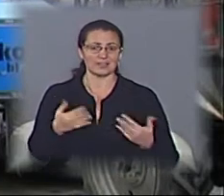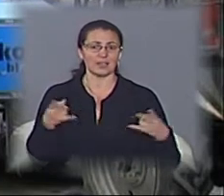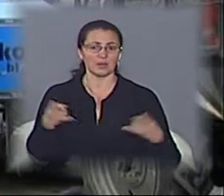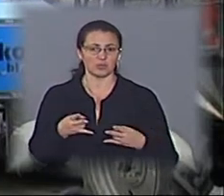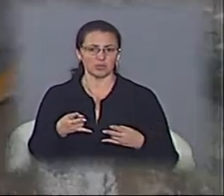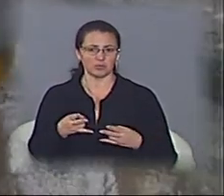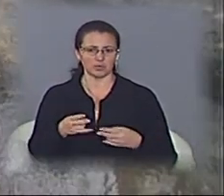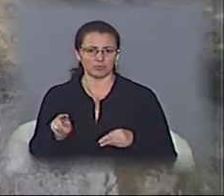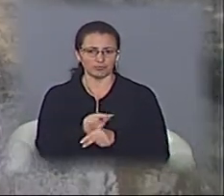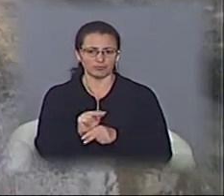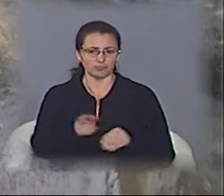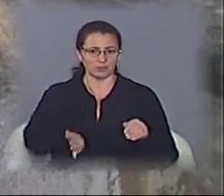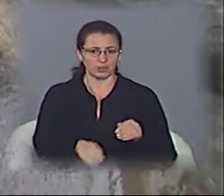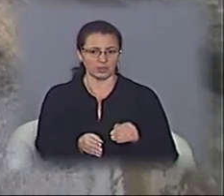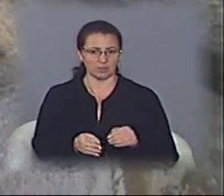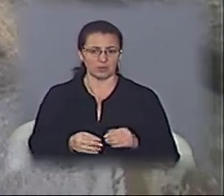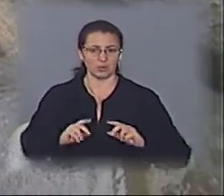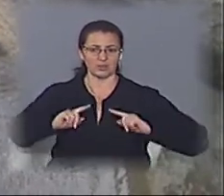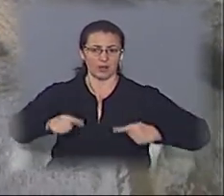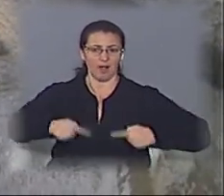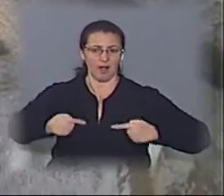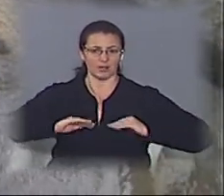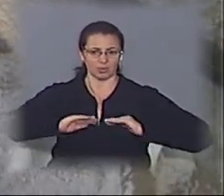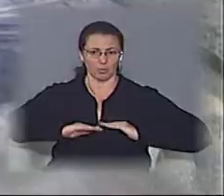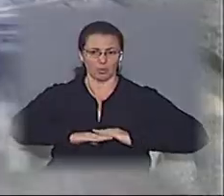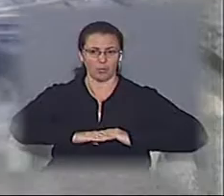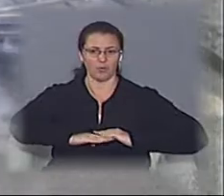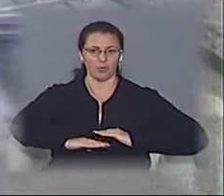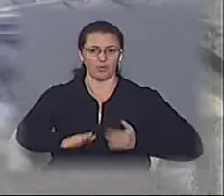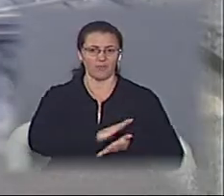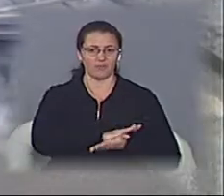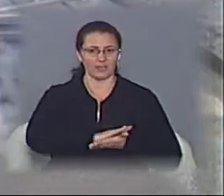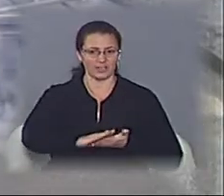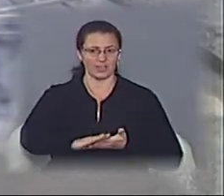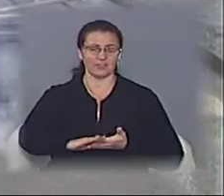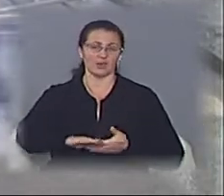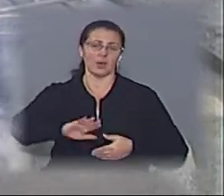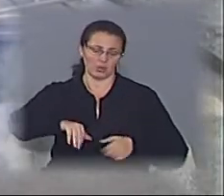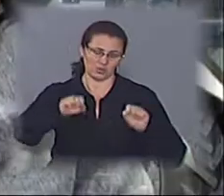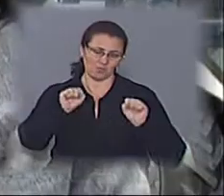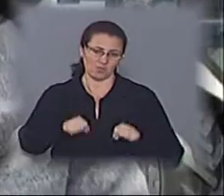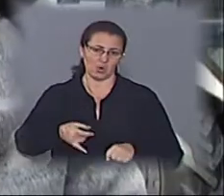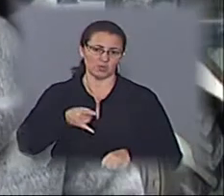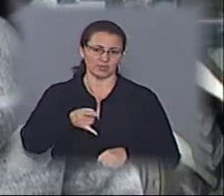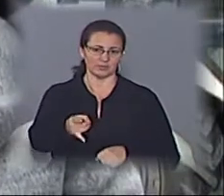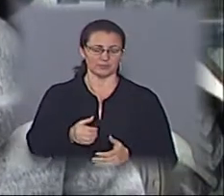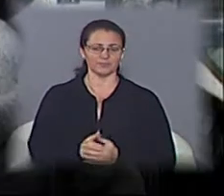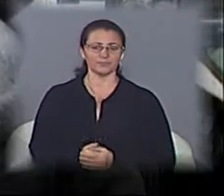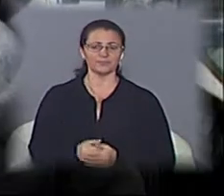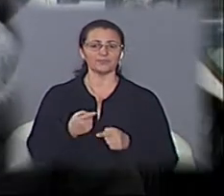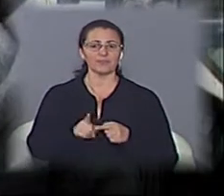ямковості». Потім катогор розрівнює поверхню і за 15-20 хвилин відремонтованої дорогою може їхати транспорт. «Ця машина